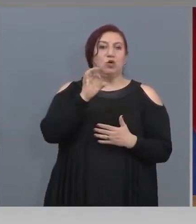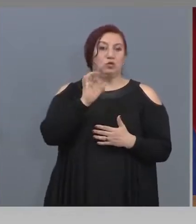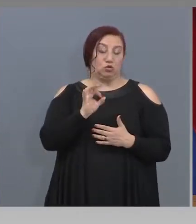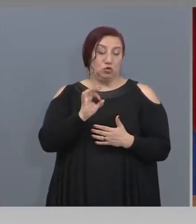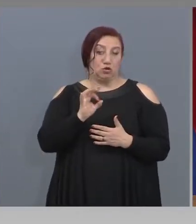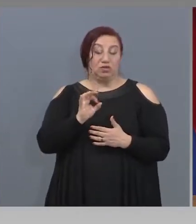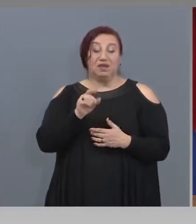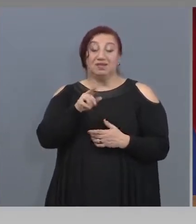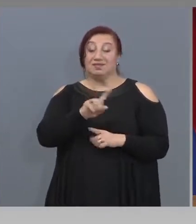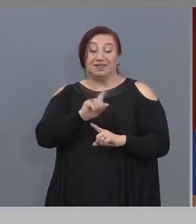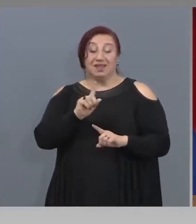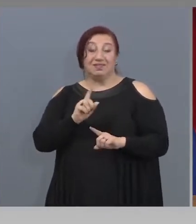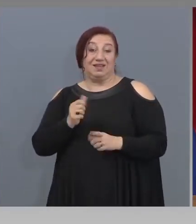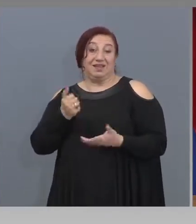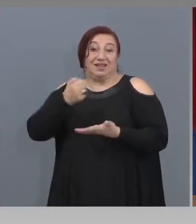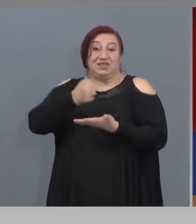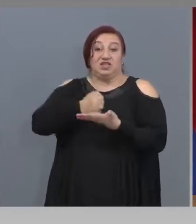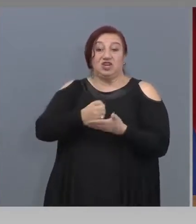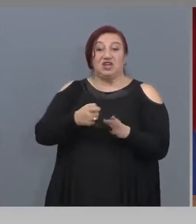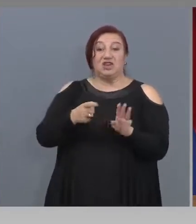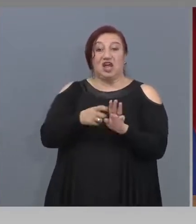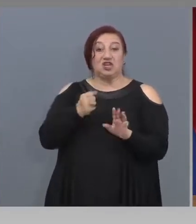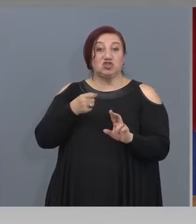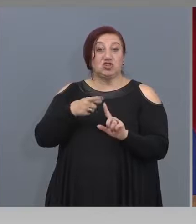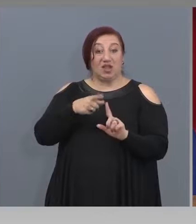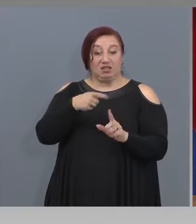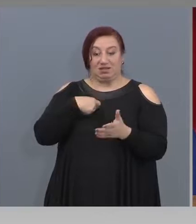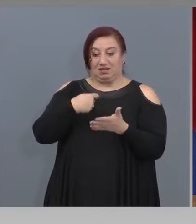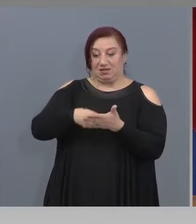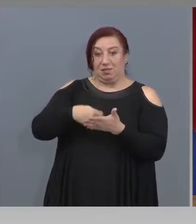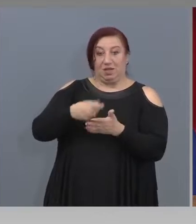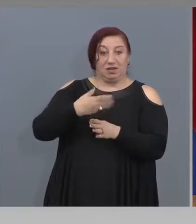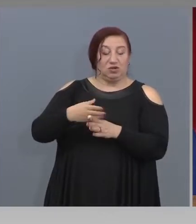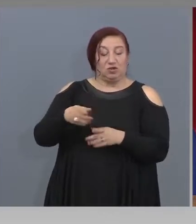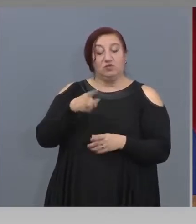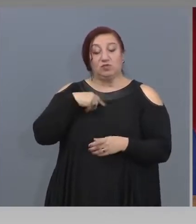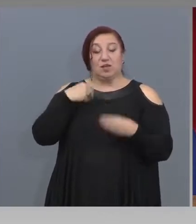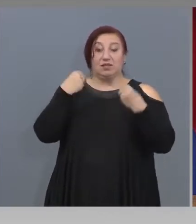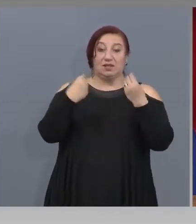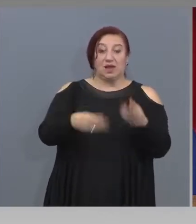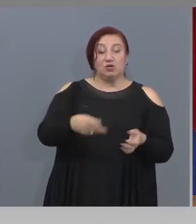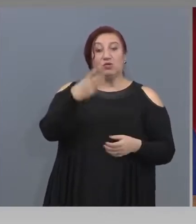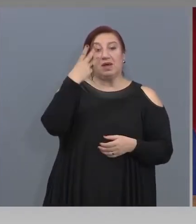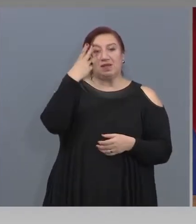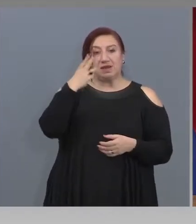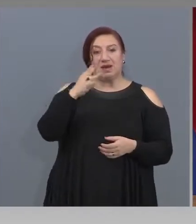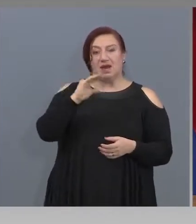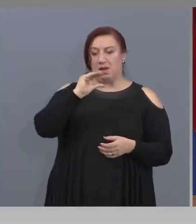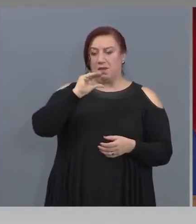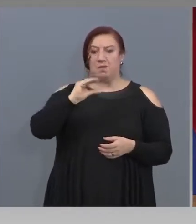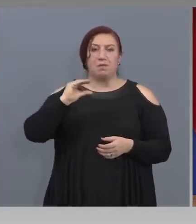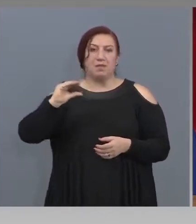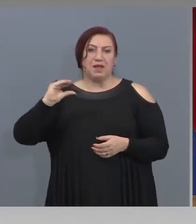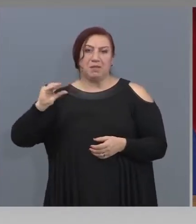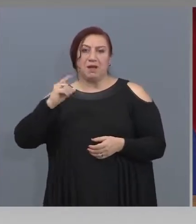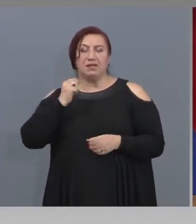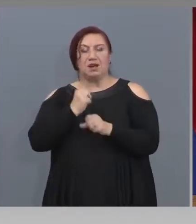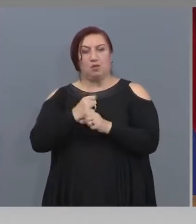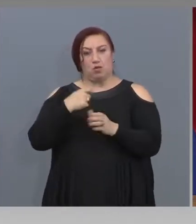които не са назначени никъде. Три минимални работни заплати с осигуровките към тях,